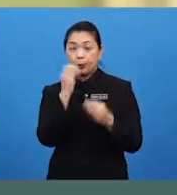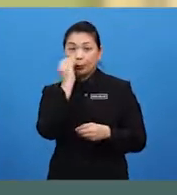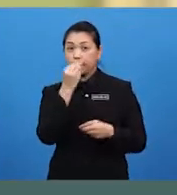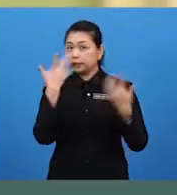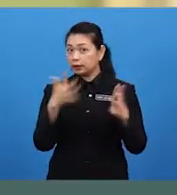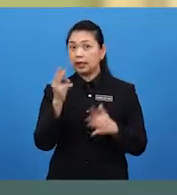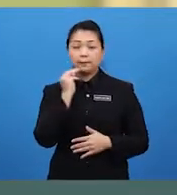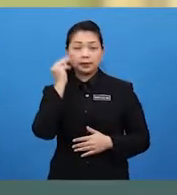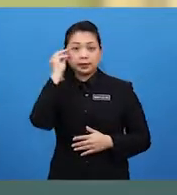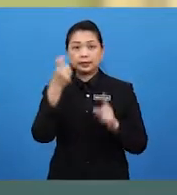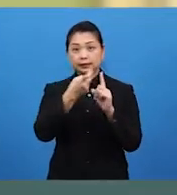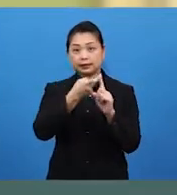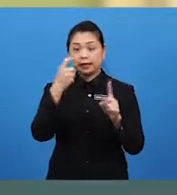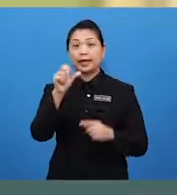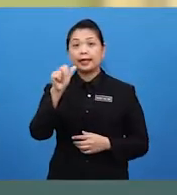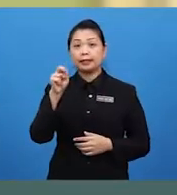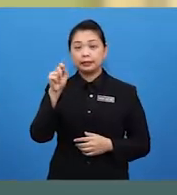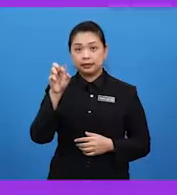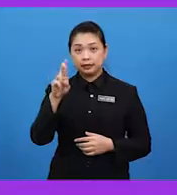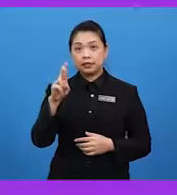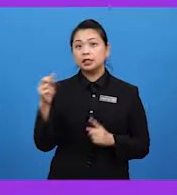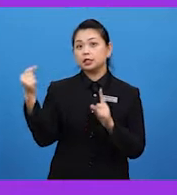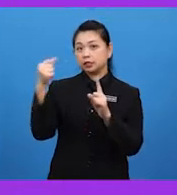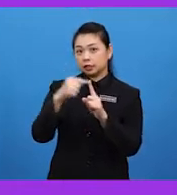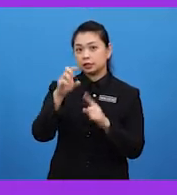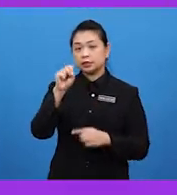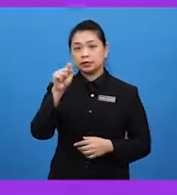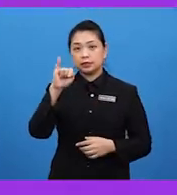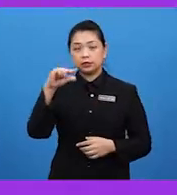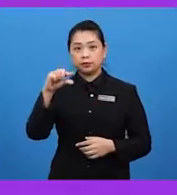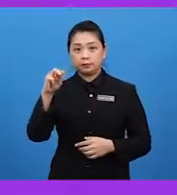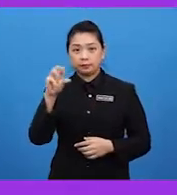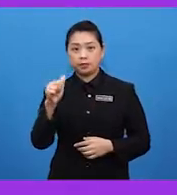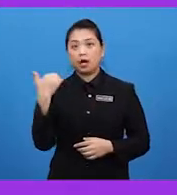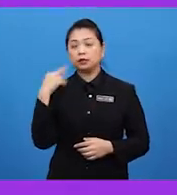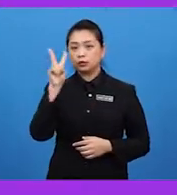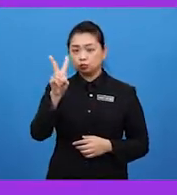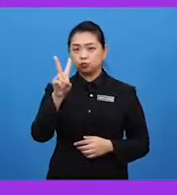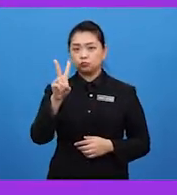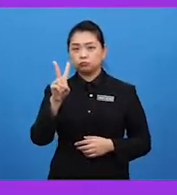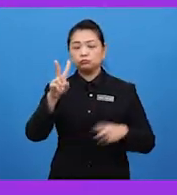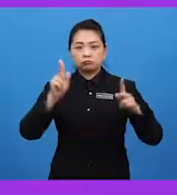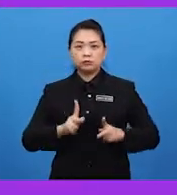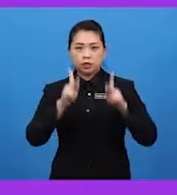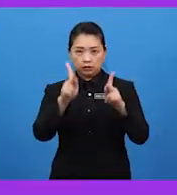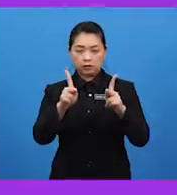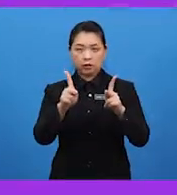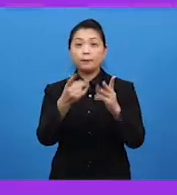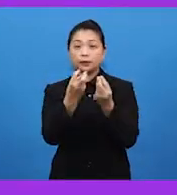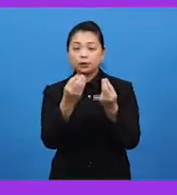dari enter ke stigma bunga. Terdapat dua kaedah pendubungan.